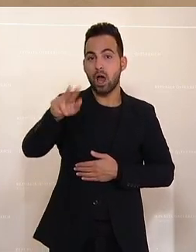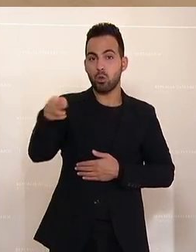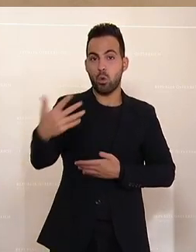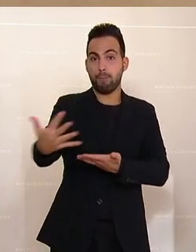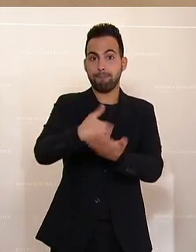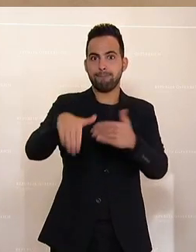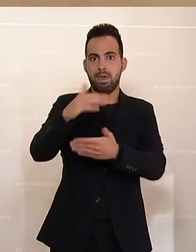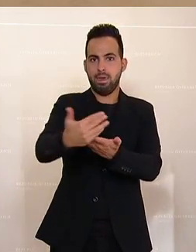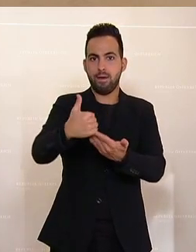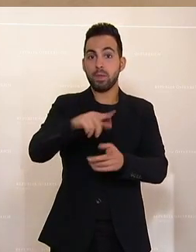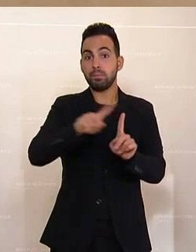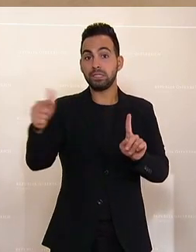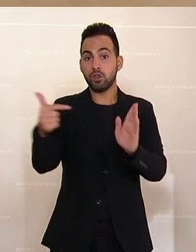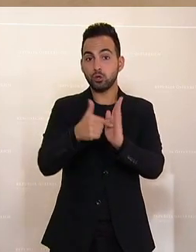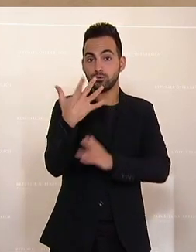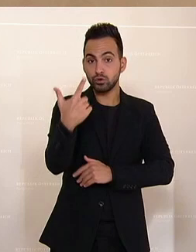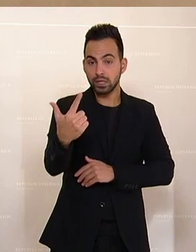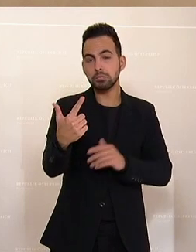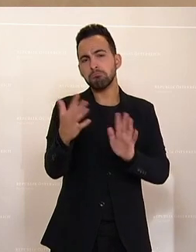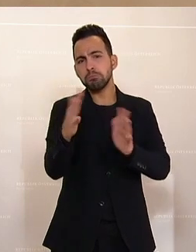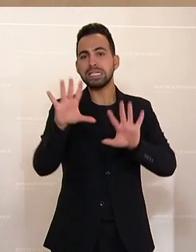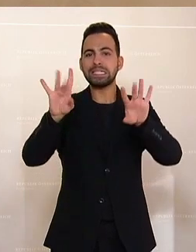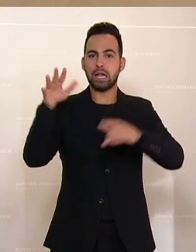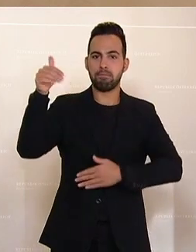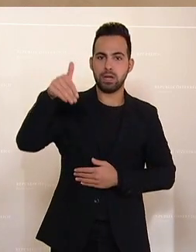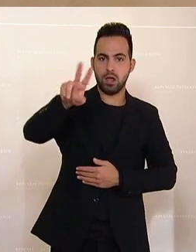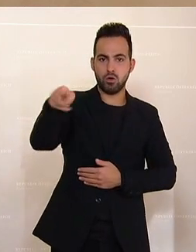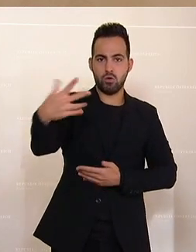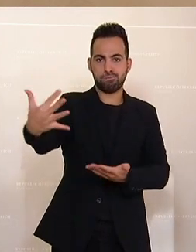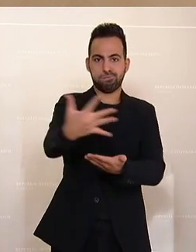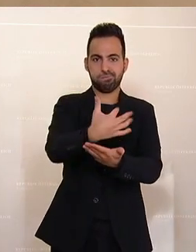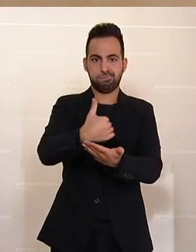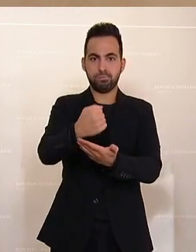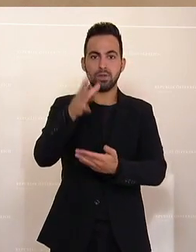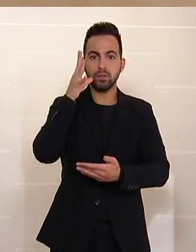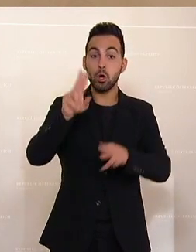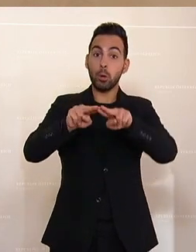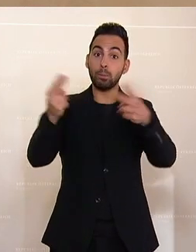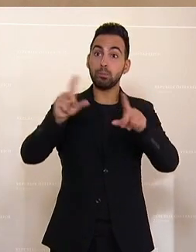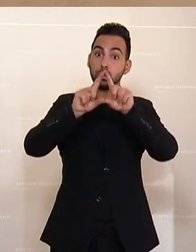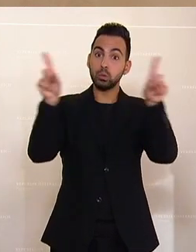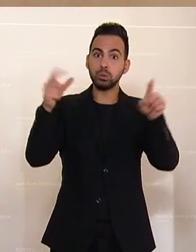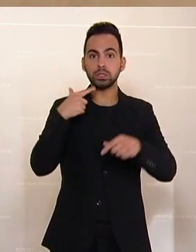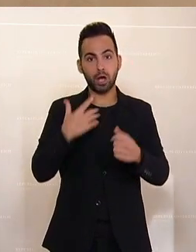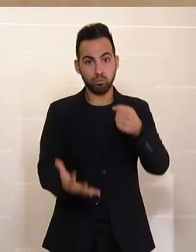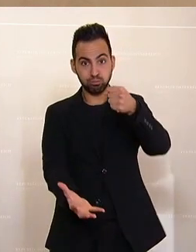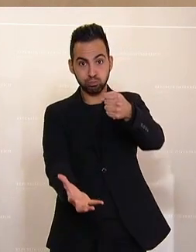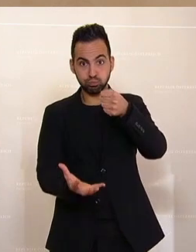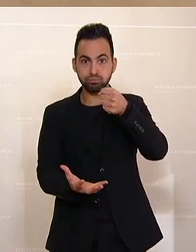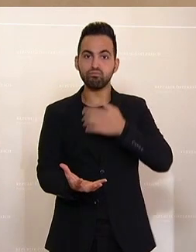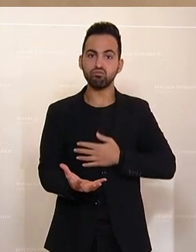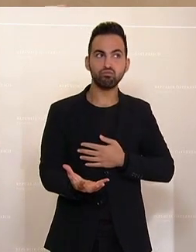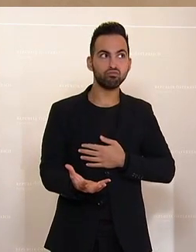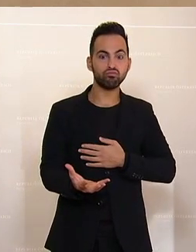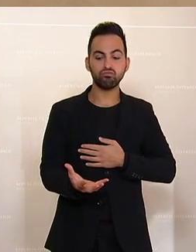In den nächsten Jahren bis 2025 reden wir da von rund 10 Milliarden Euro. Und der Bund geht her und sagt, das ist Geld,